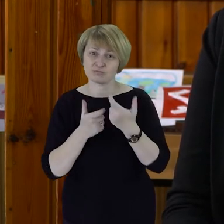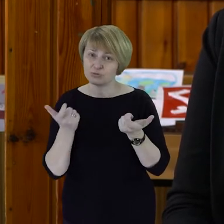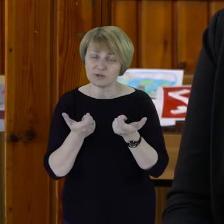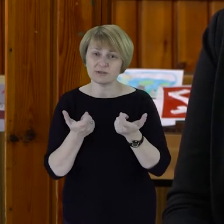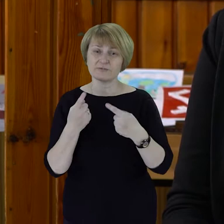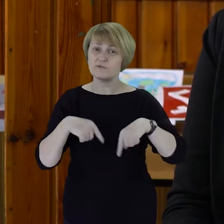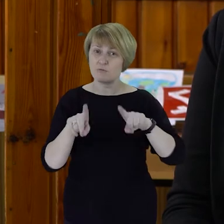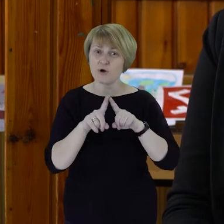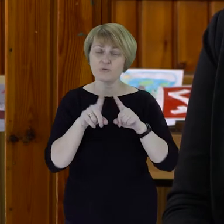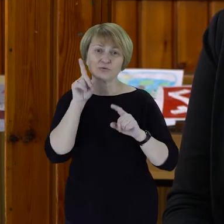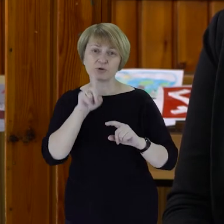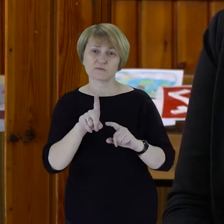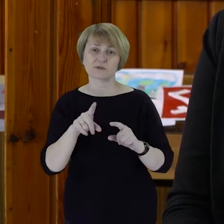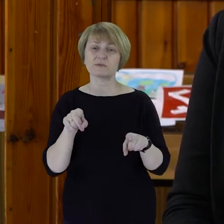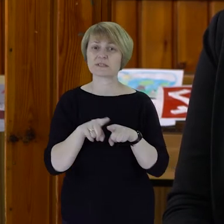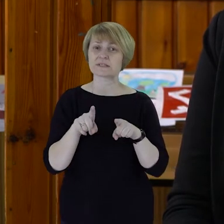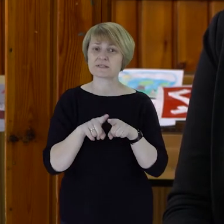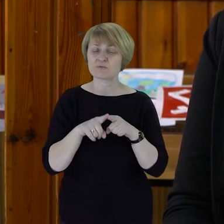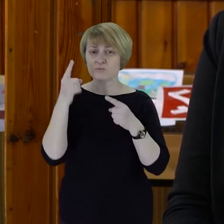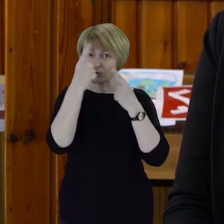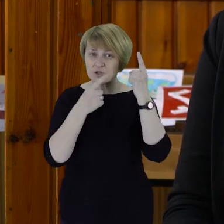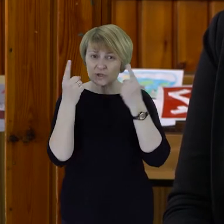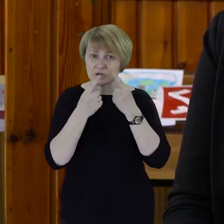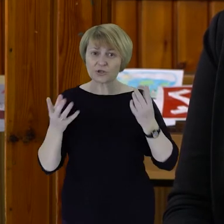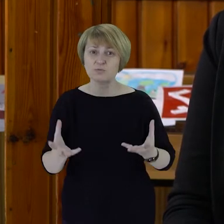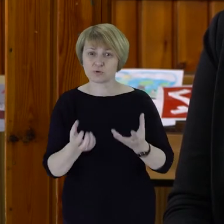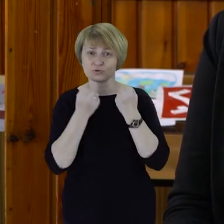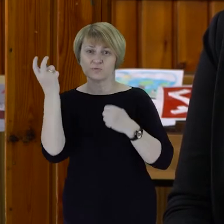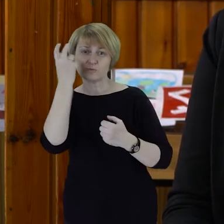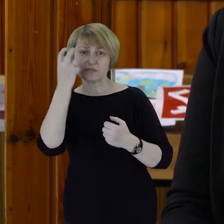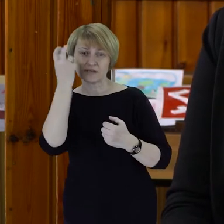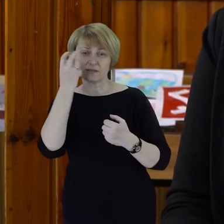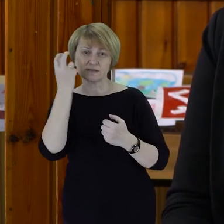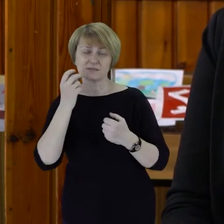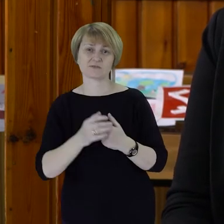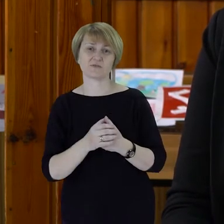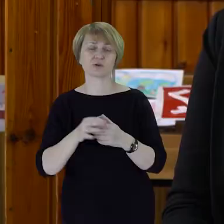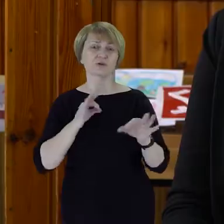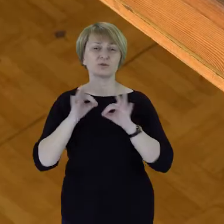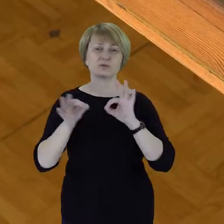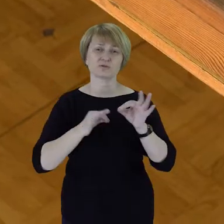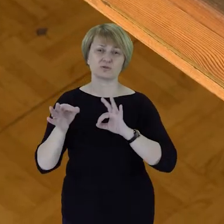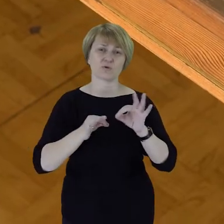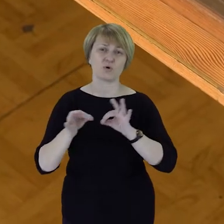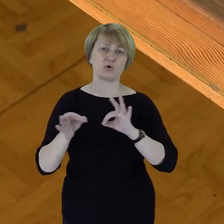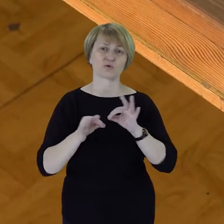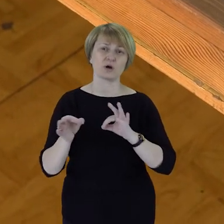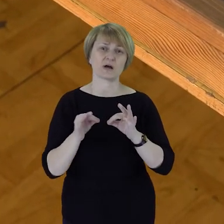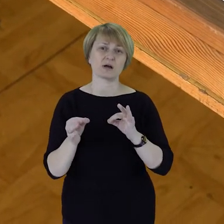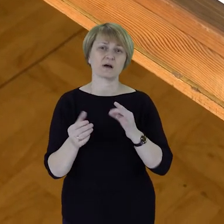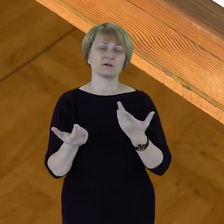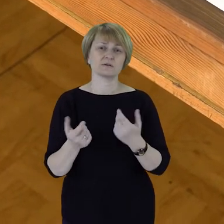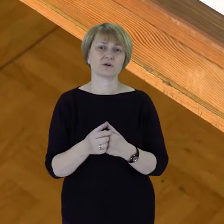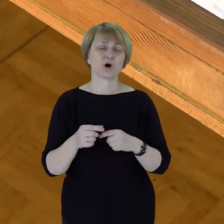Myślę, że też podtrzymujemy właśnie zainteresowanie tą historią za